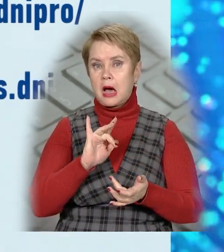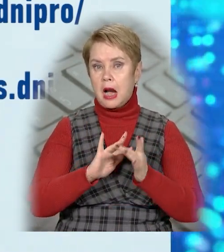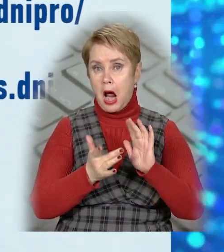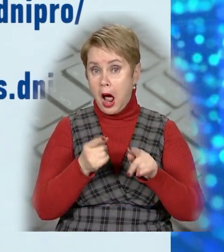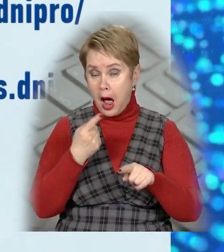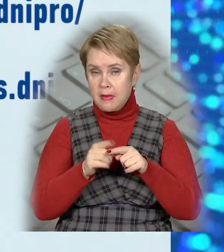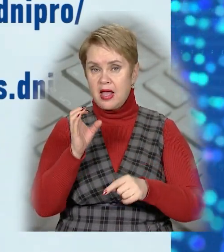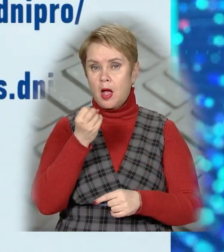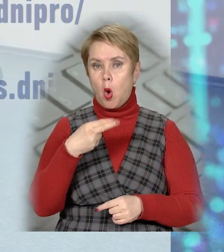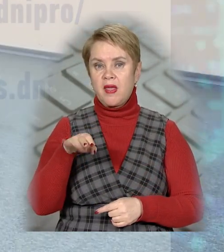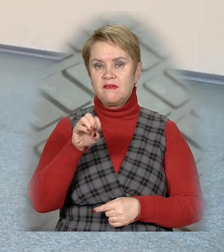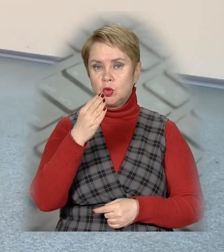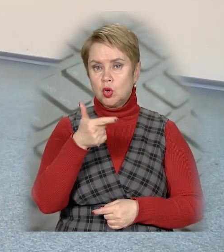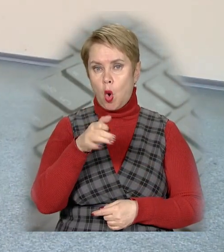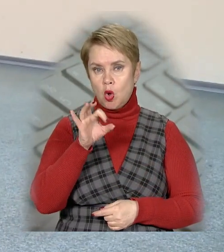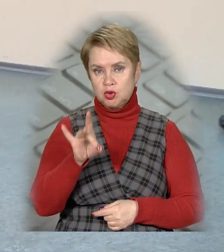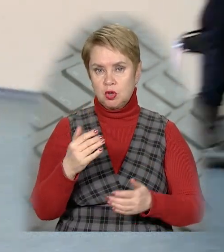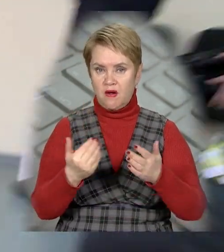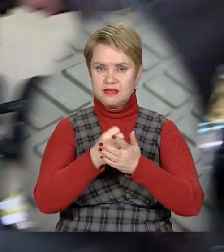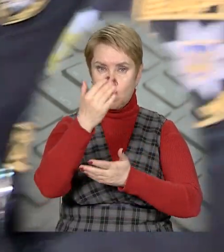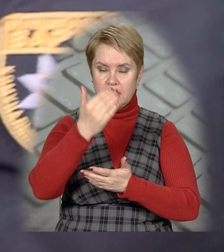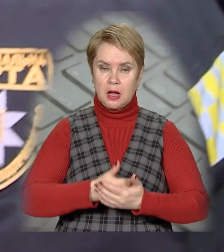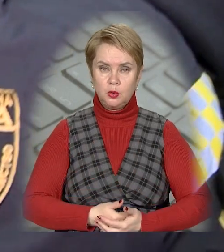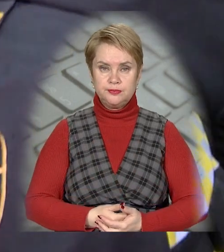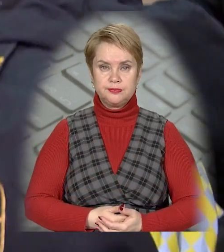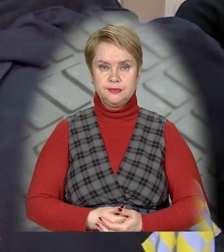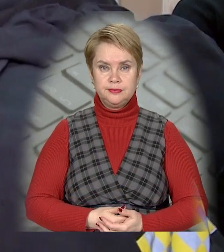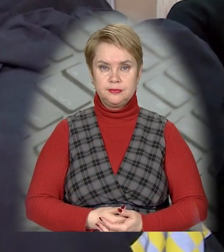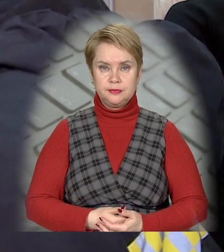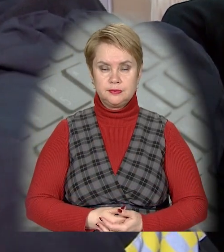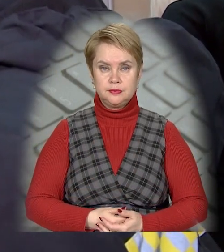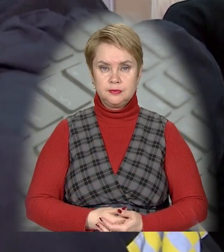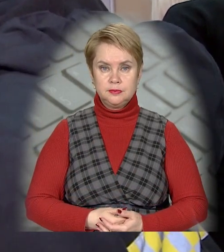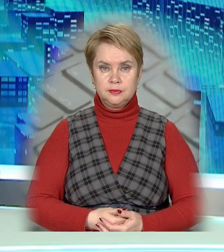Інстаграм. Єгор Євтушенко, Сергій Гончар, новини 11 каналу.